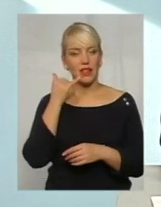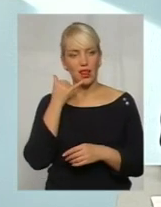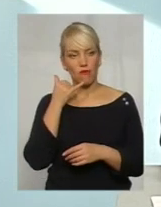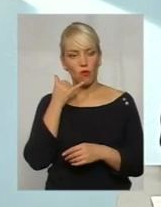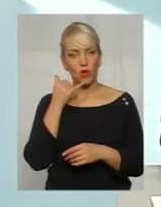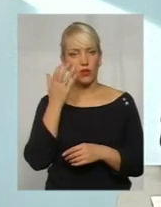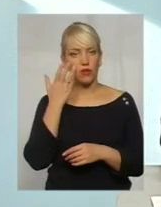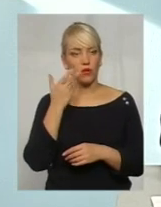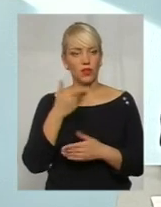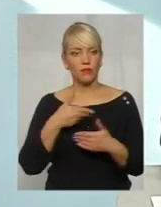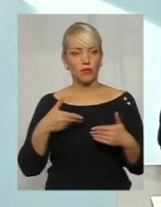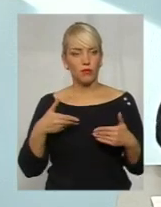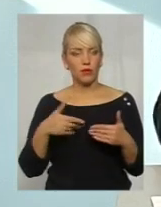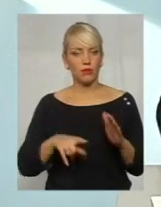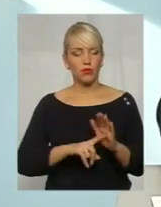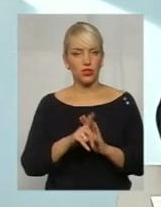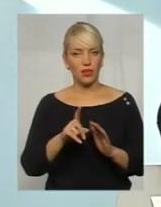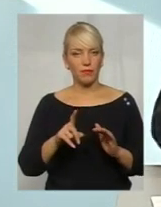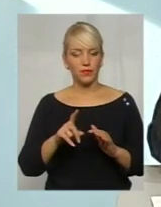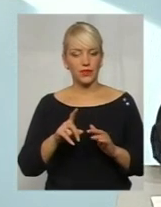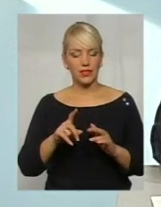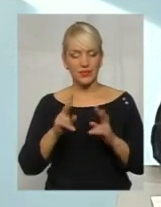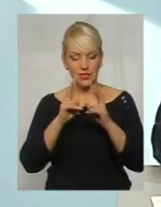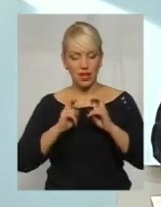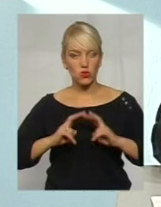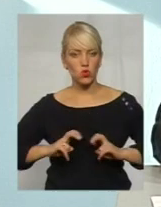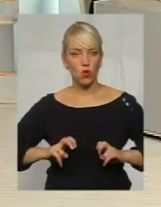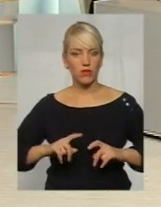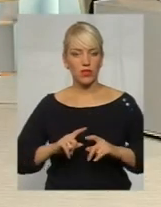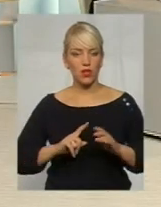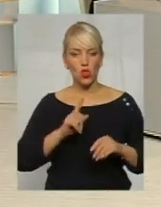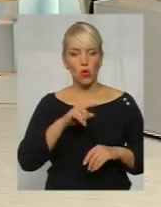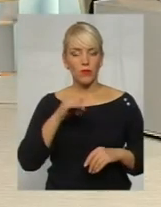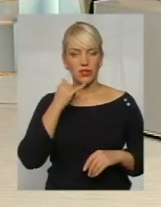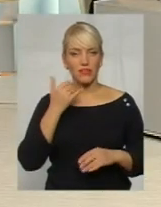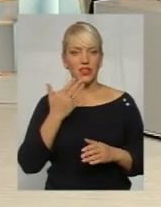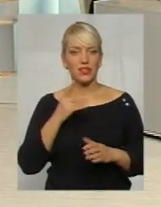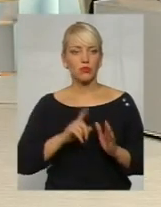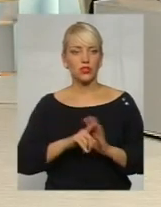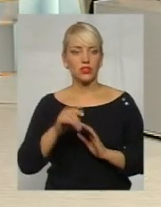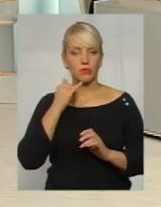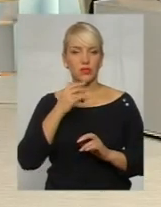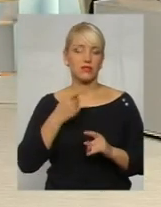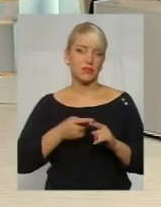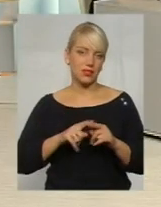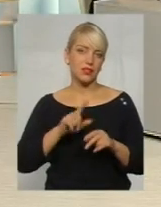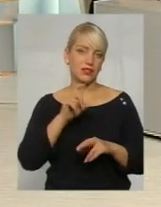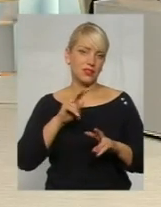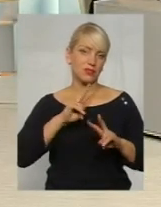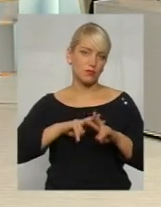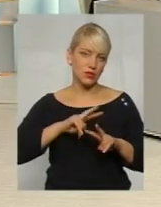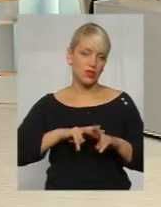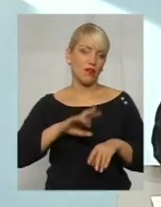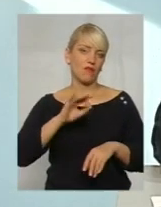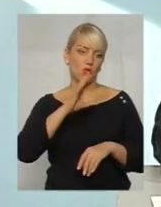коли ми починаємо з'ясовувати і перевіряти з номерів телефонів, яких телефонували, змість позбавлення волі в нічний